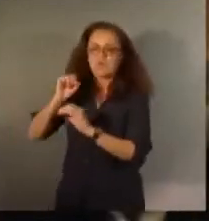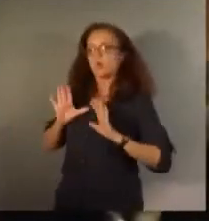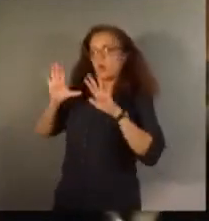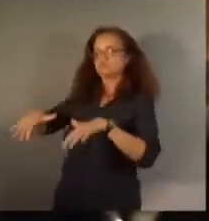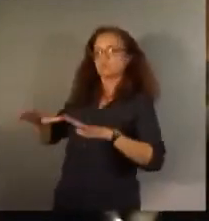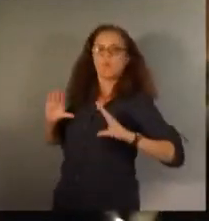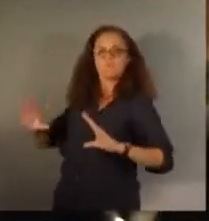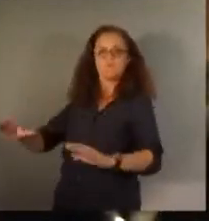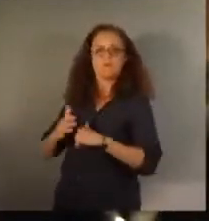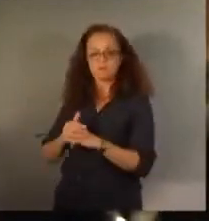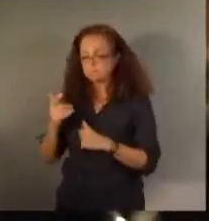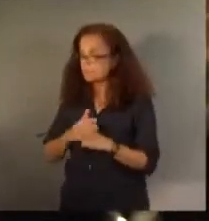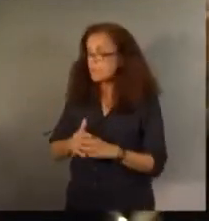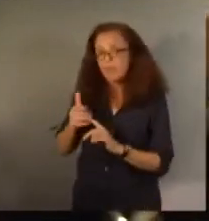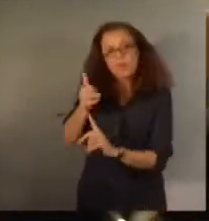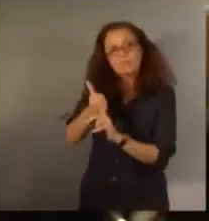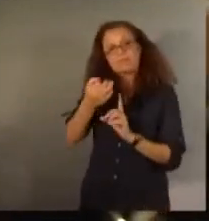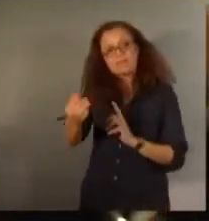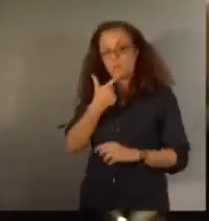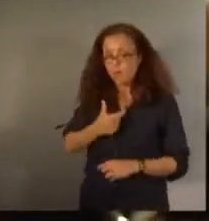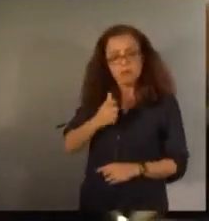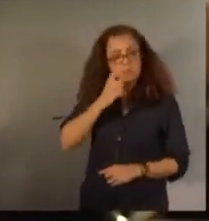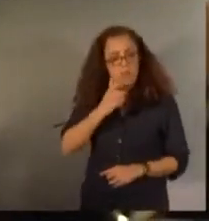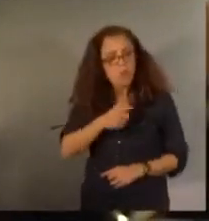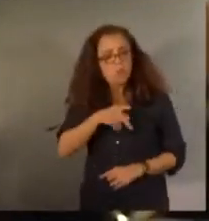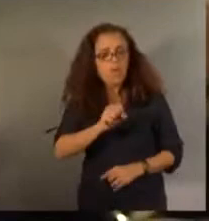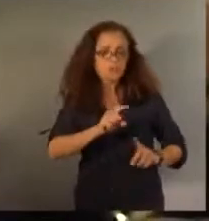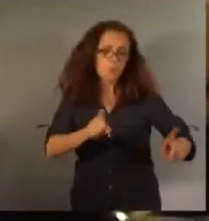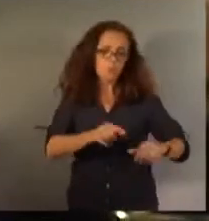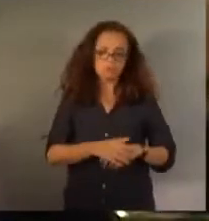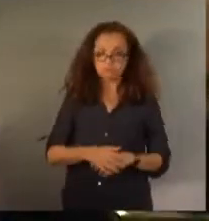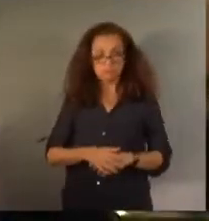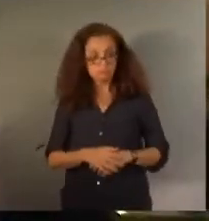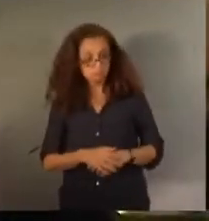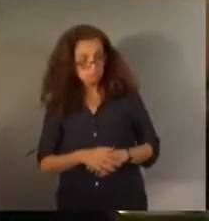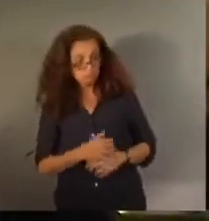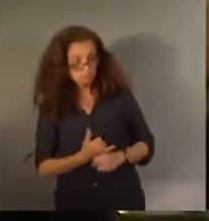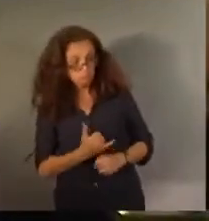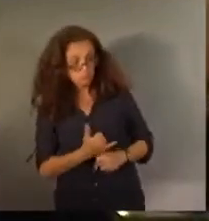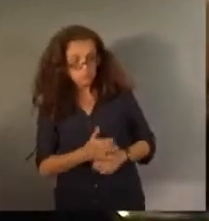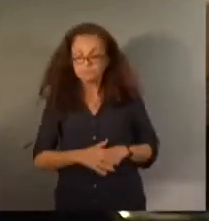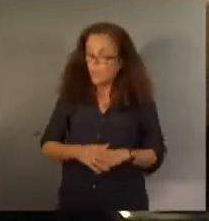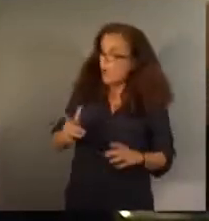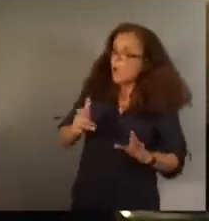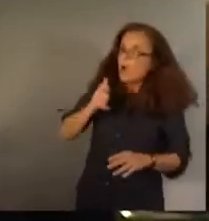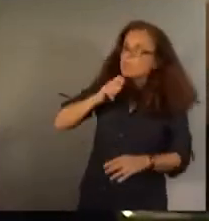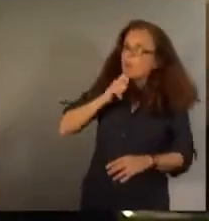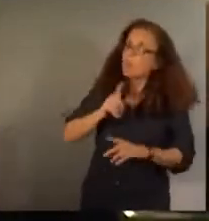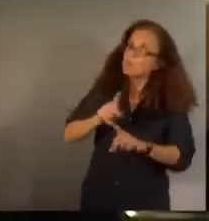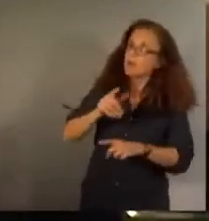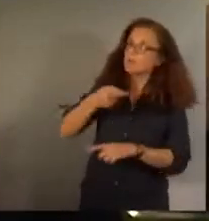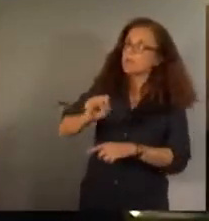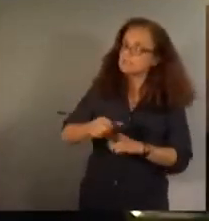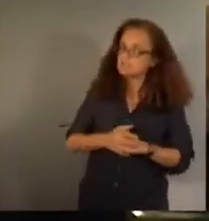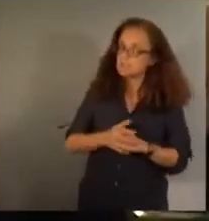Il dit, Macron n'est pas socialiste. Ah bon ? Macron n'est pas socialiste. Mais pourquoi ne